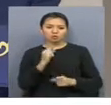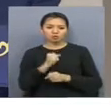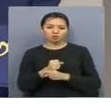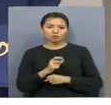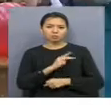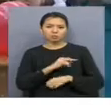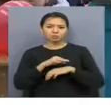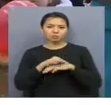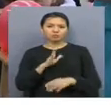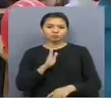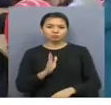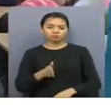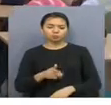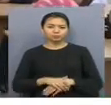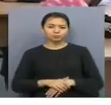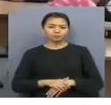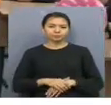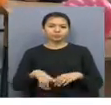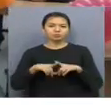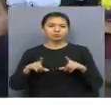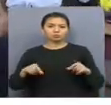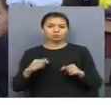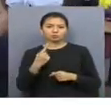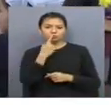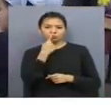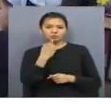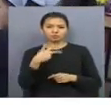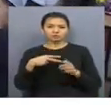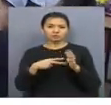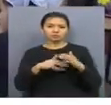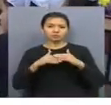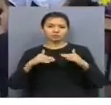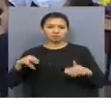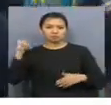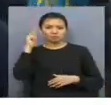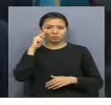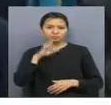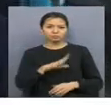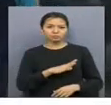жүргізілет. Айта кетугерік аталмыш оқыл ордасын табалдырығын бейл 137 оқушаттаған.